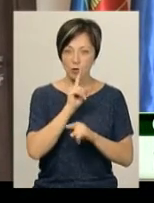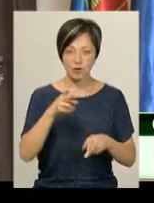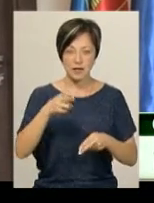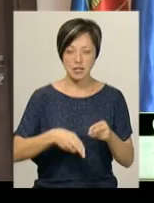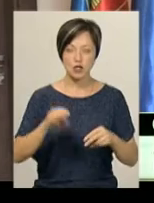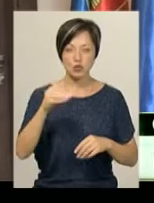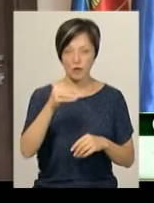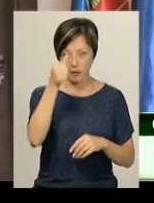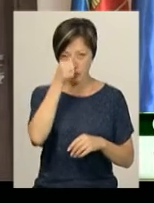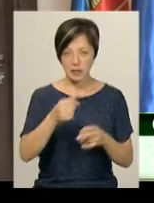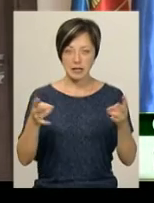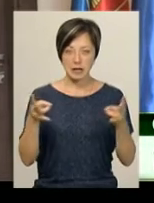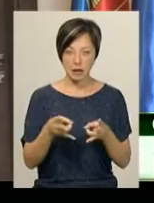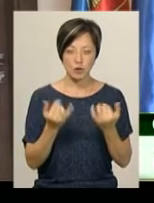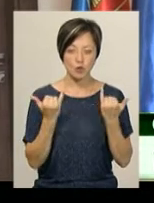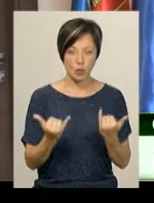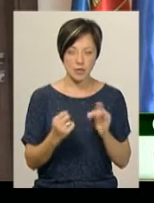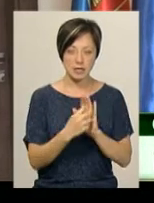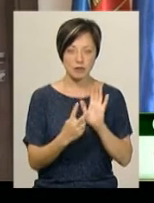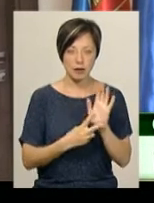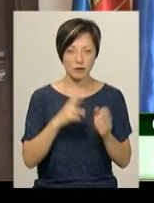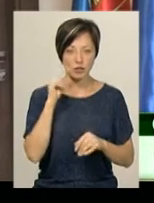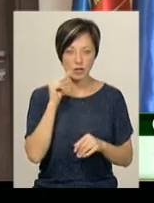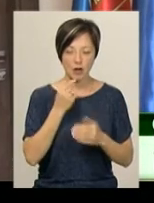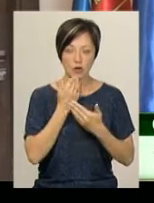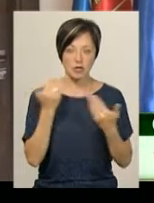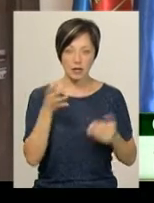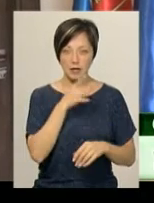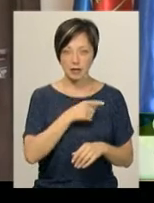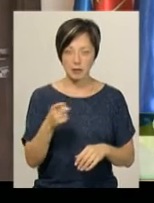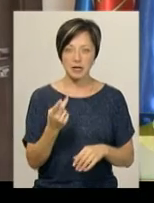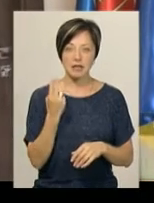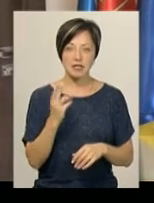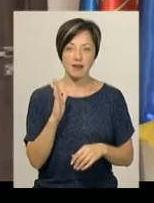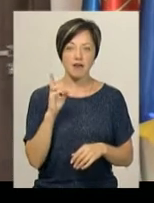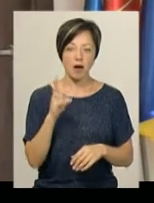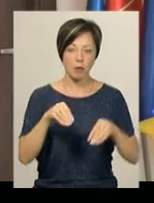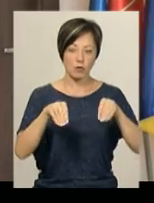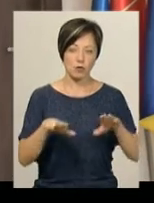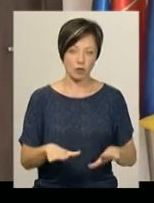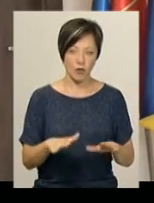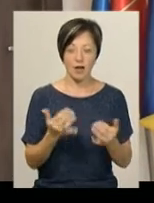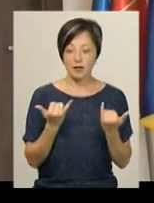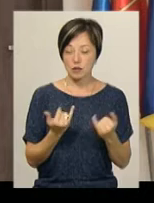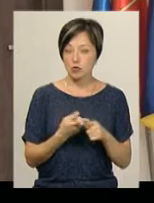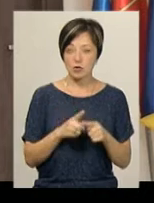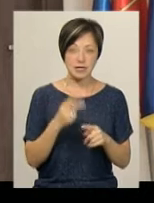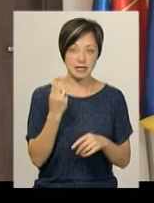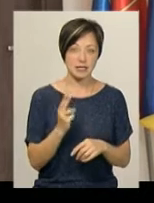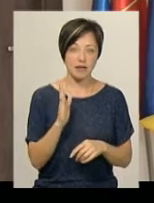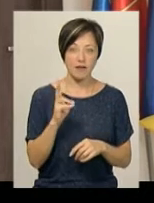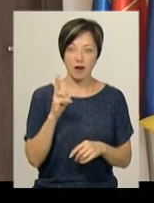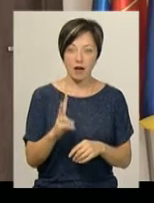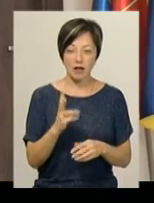що для того, щоб вони відбулися, треба щоб саме сьогодні, 17 числа, це останній срок, щоб ЦВК прийняли відповідну постанову. Оскільки ЦВК знайшла